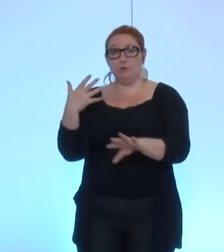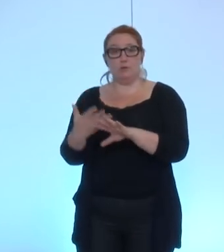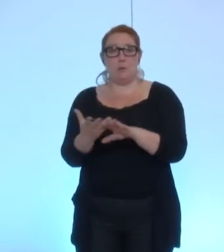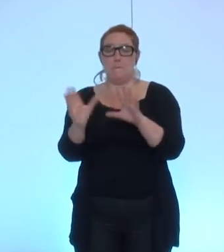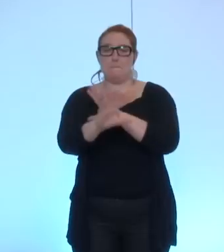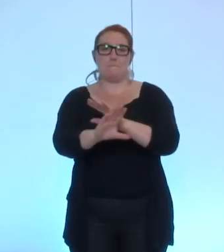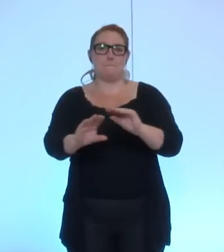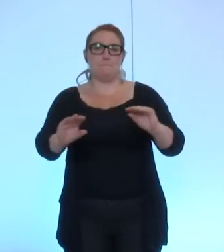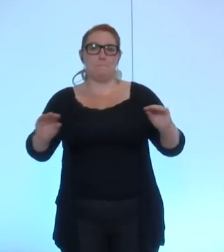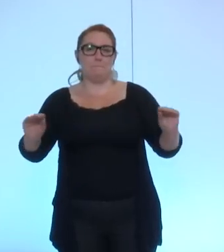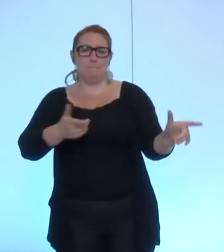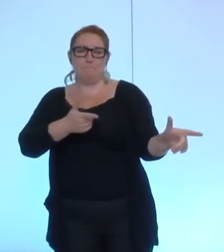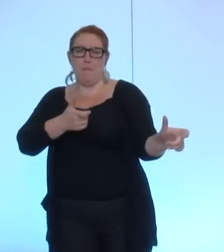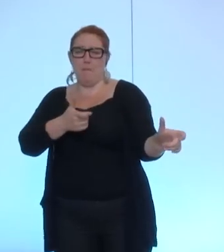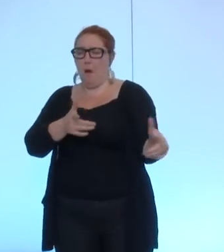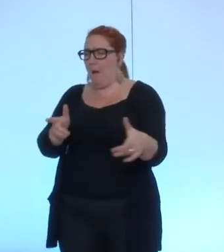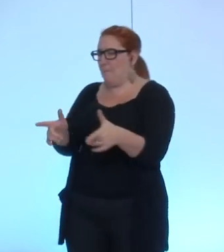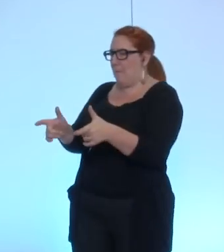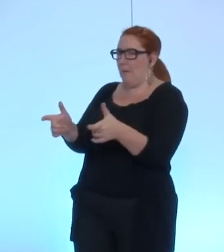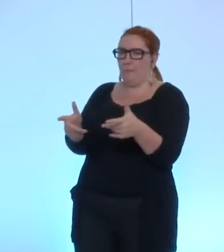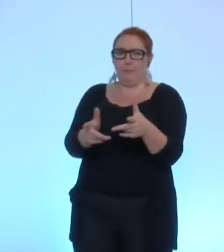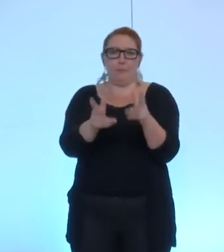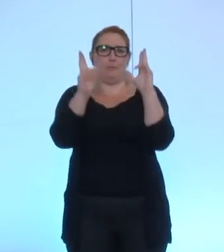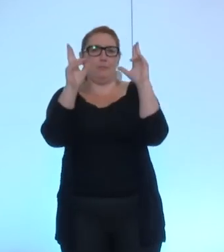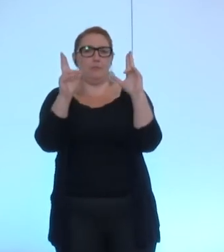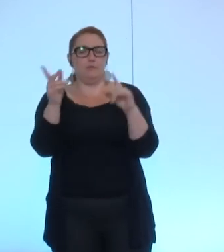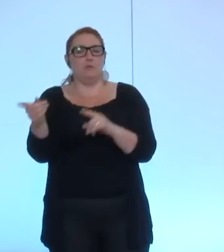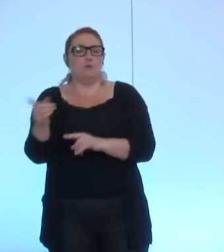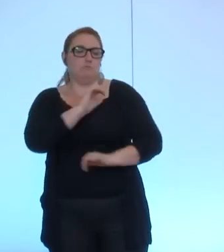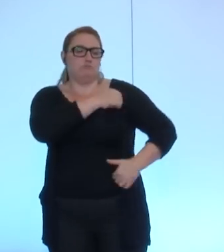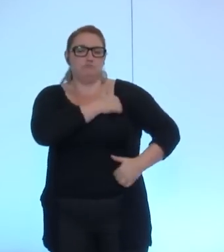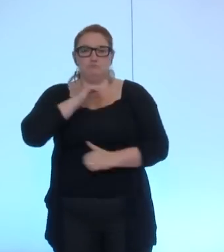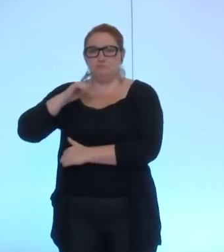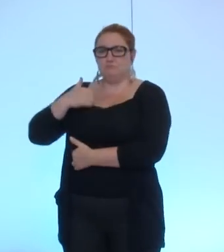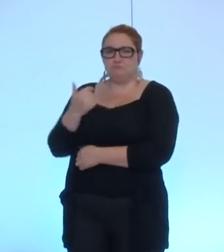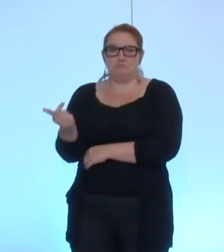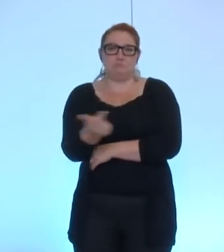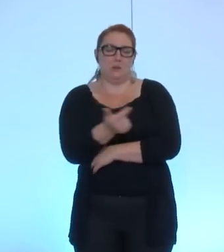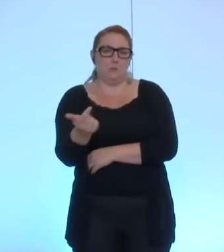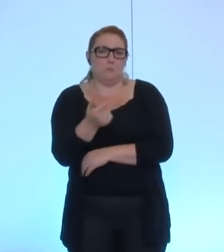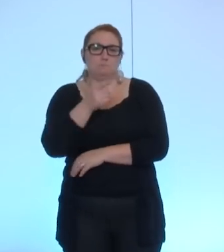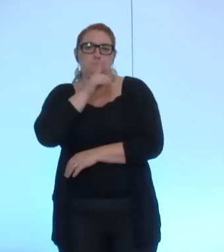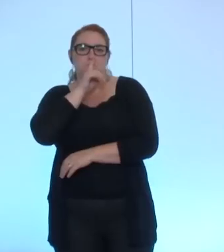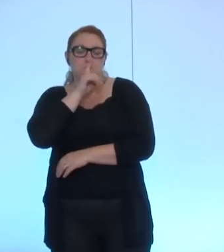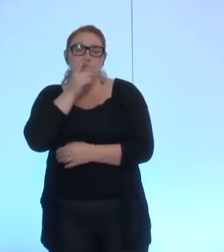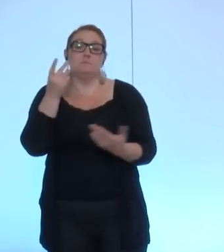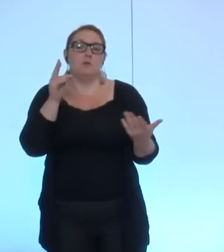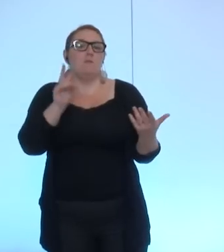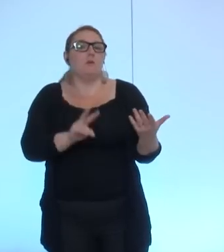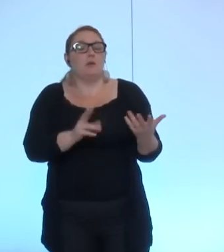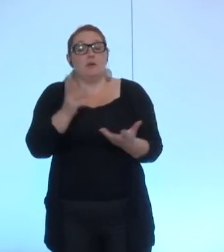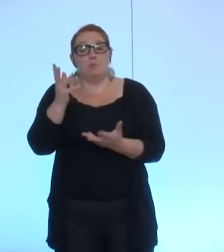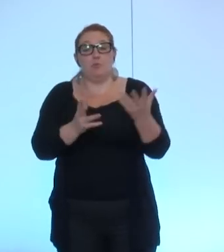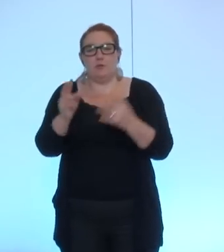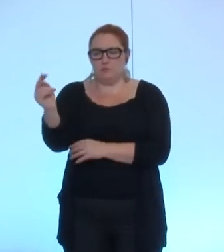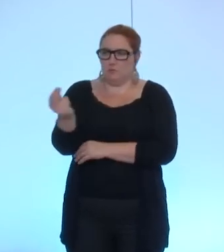bien par l'armée israélienne que par les forces combattantes palestiniennes alors certes on pourra nous dire que cette